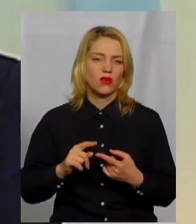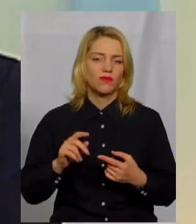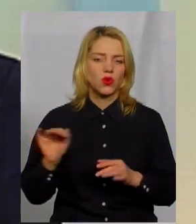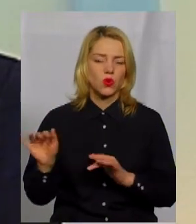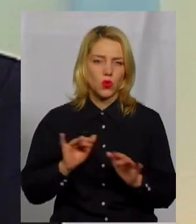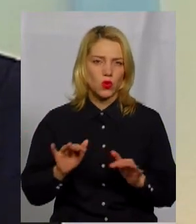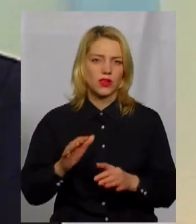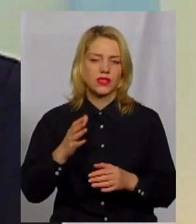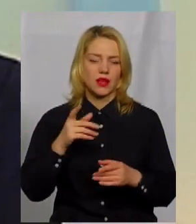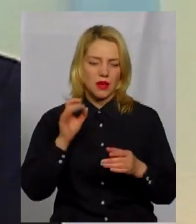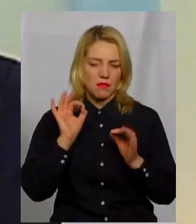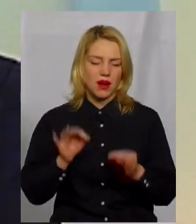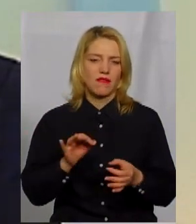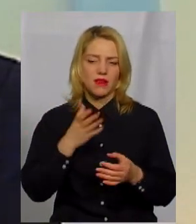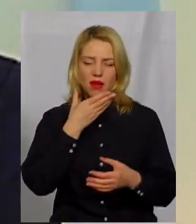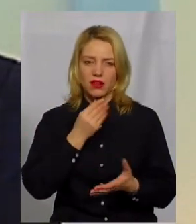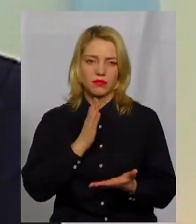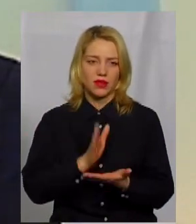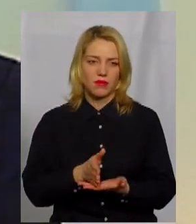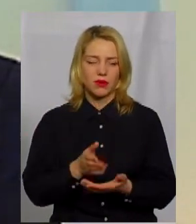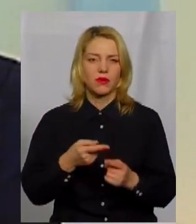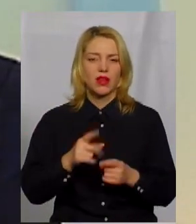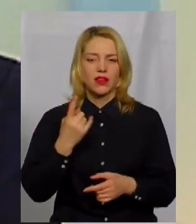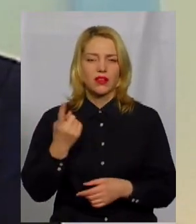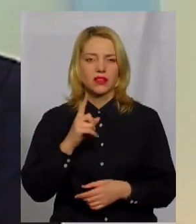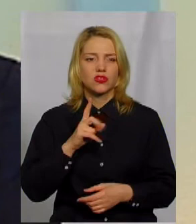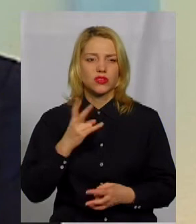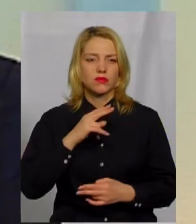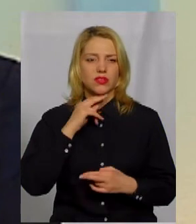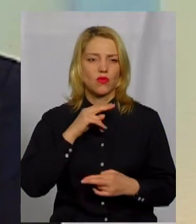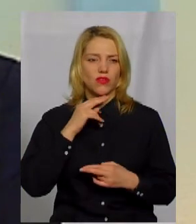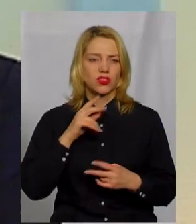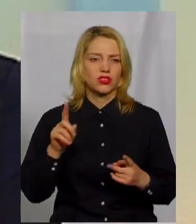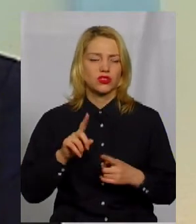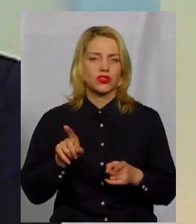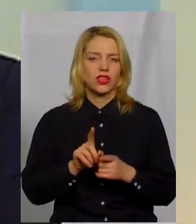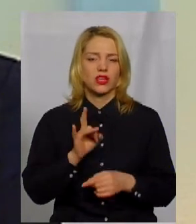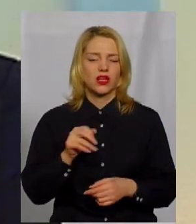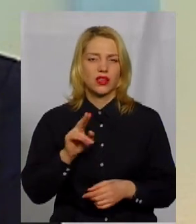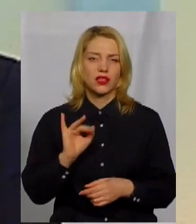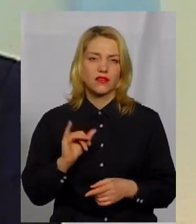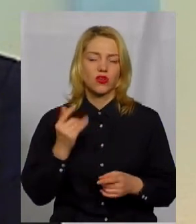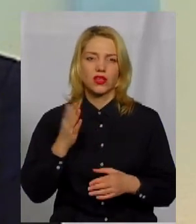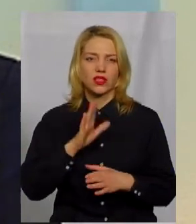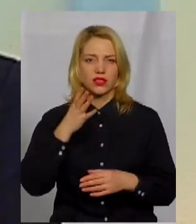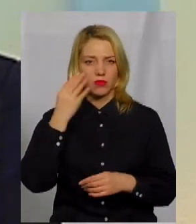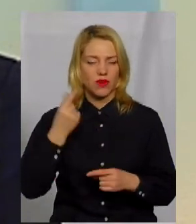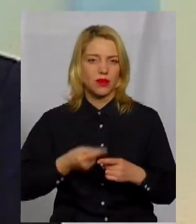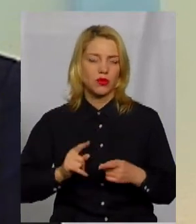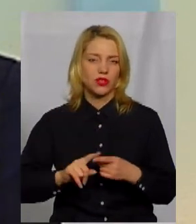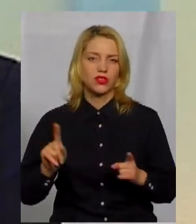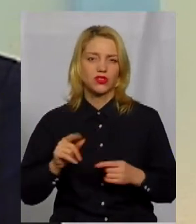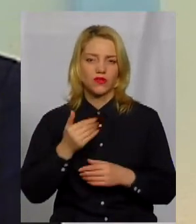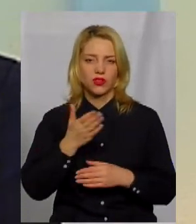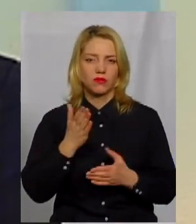таким правильним, гарним напрямком. Єдине, що я хотіла зауважити, щоб такі ради, вони не забували про те, що